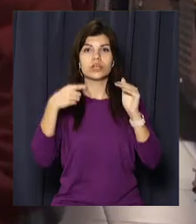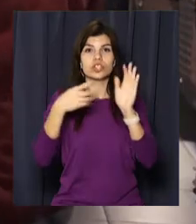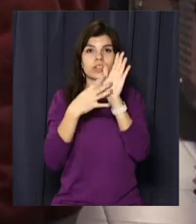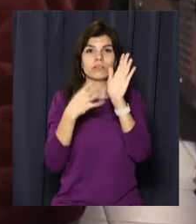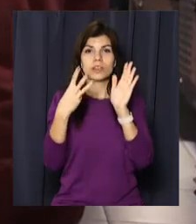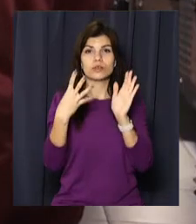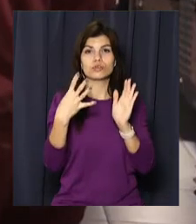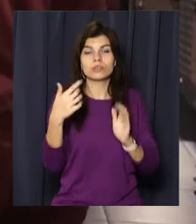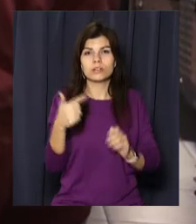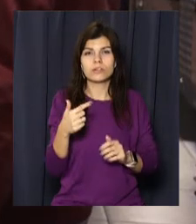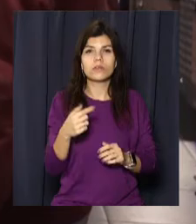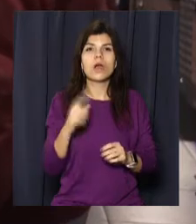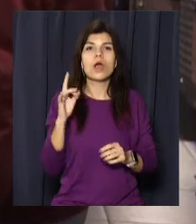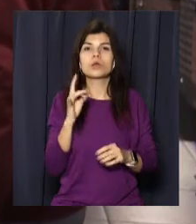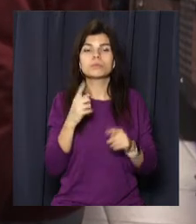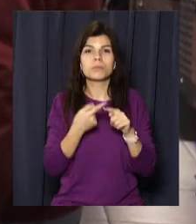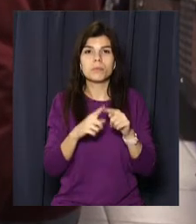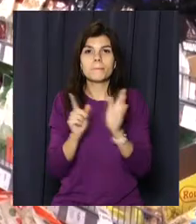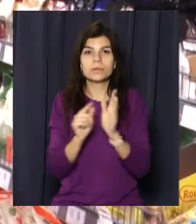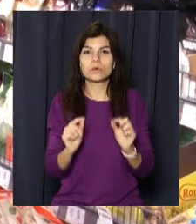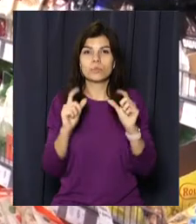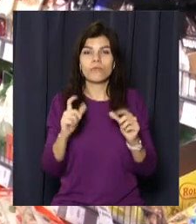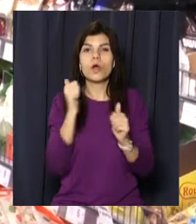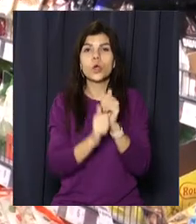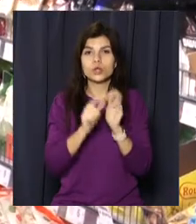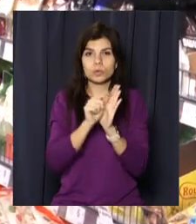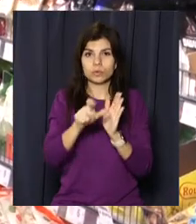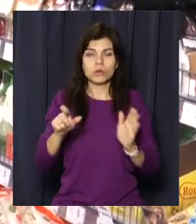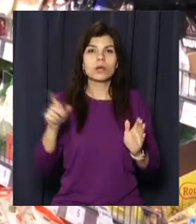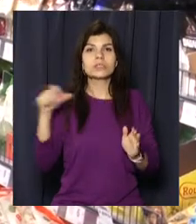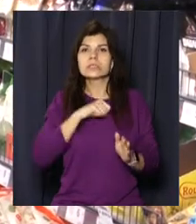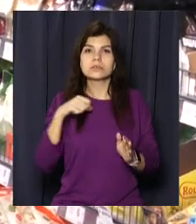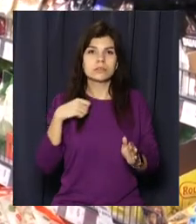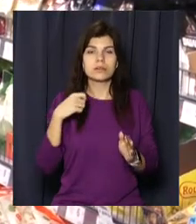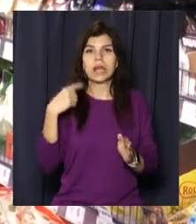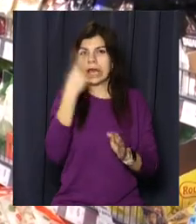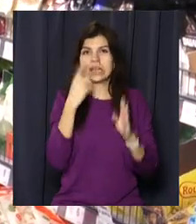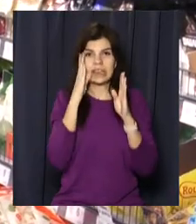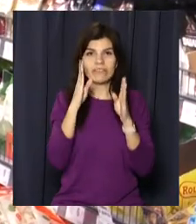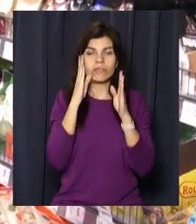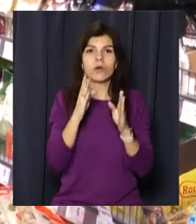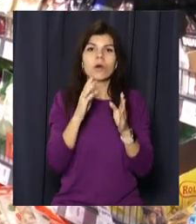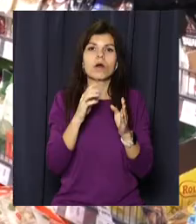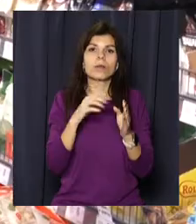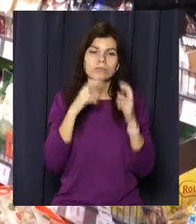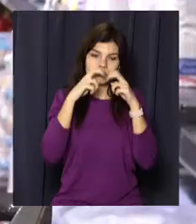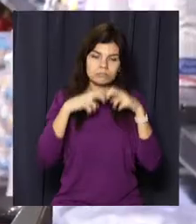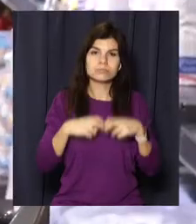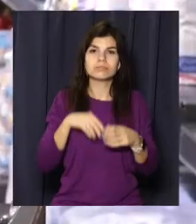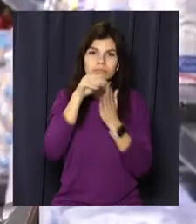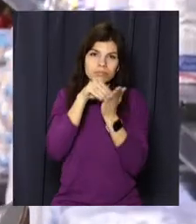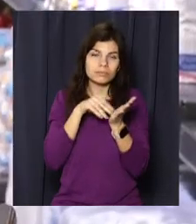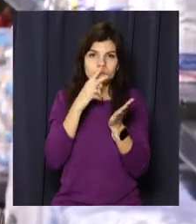Розмір підвищення пенсії кожному пенсіонеру визначається в індивідуальному порядку, проте в середньому щомісячна виплата